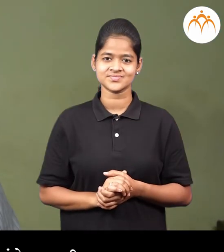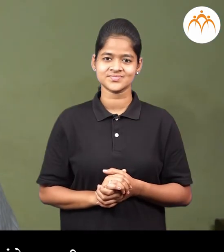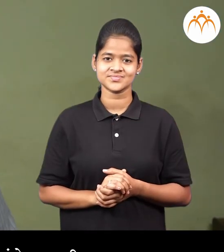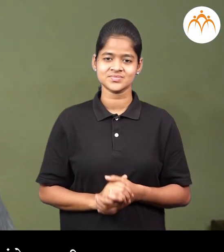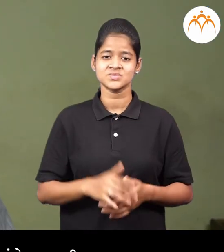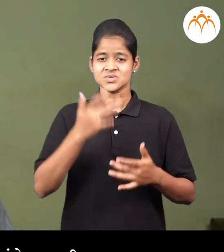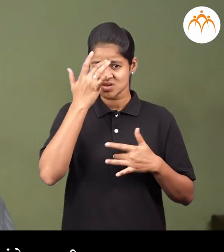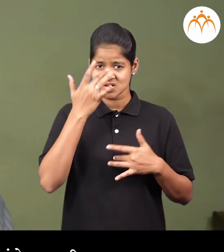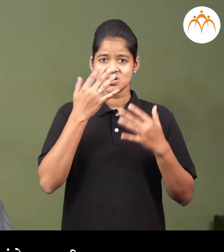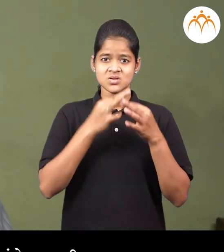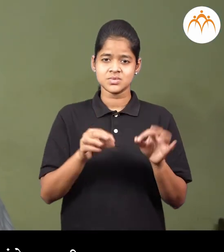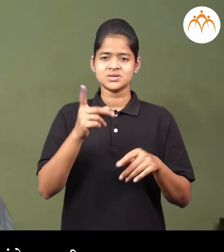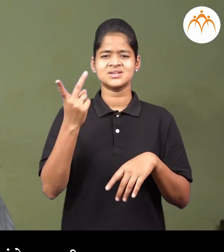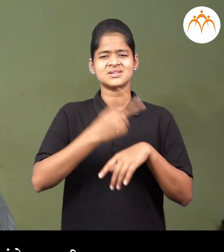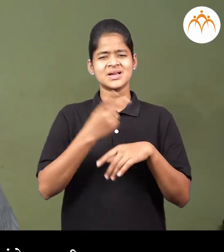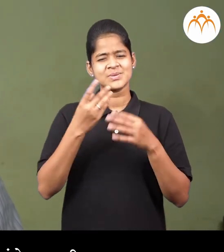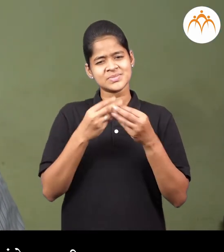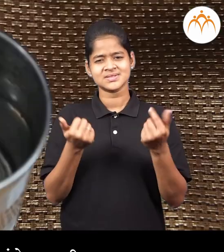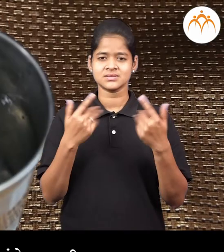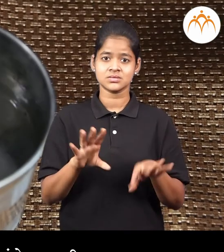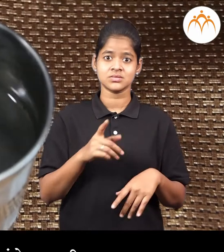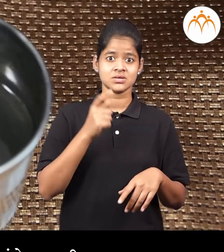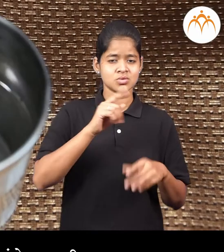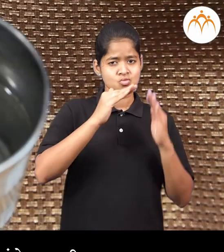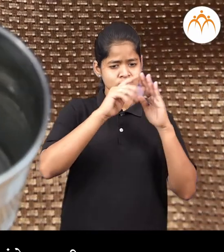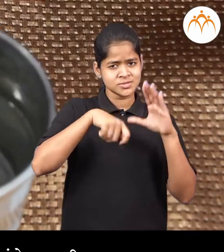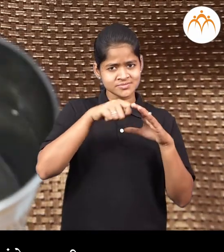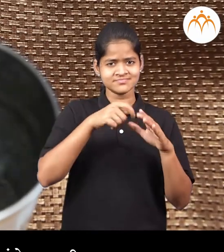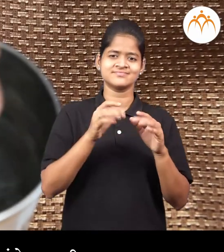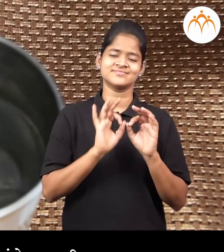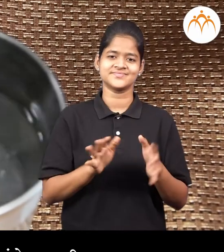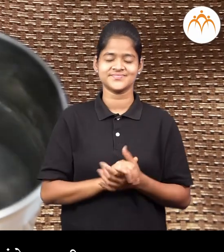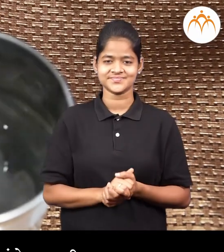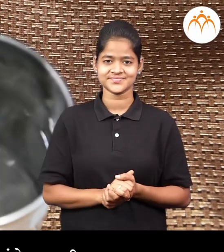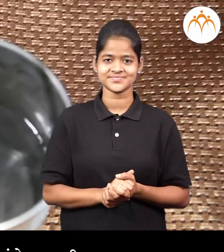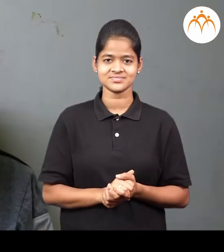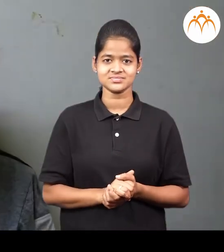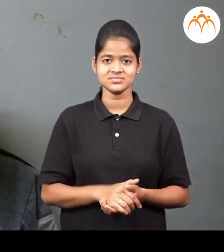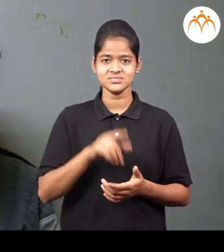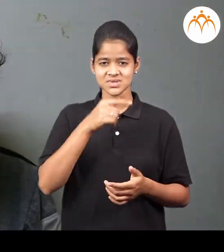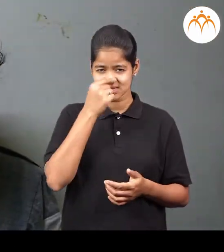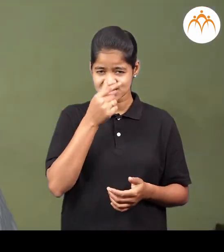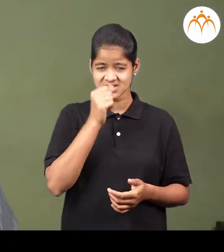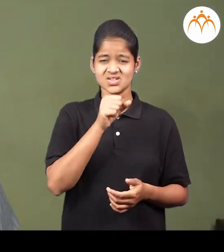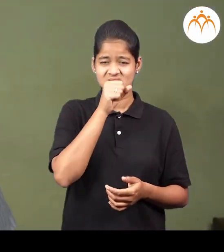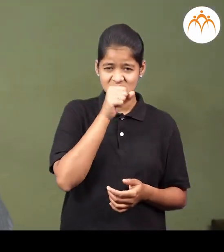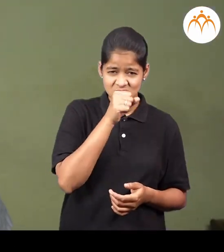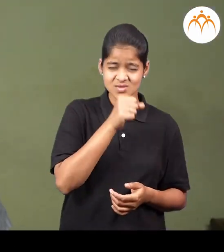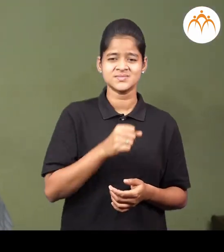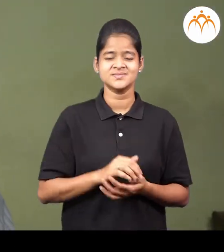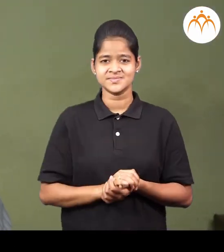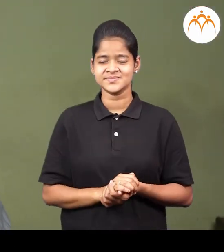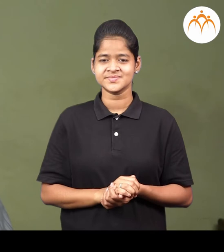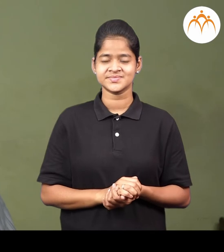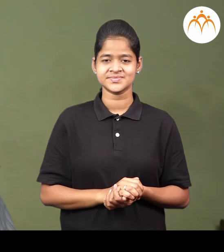साधे छोटे आजार औरि तेंचे घरगूती उपचार सर्दी खोकला जाला,